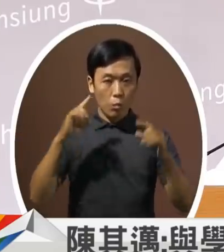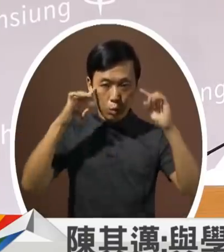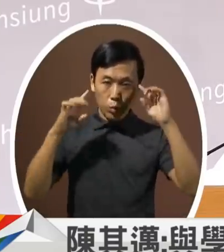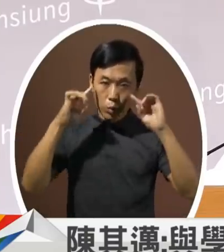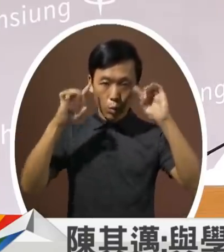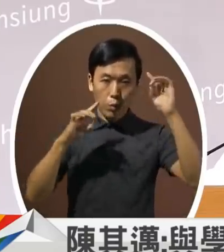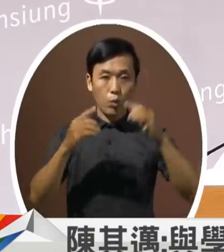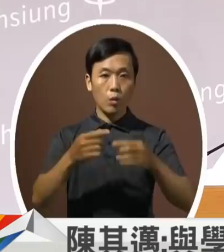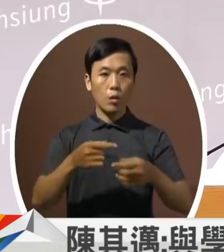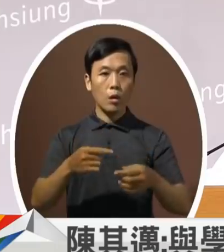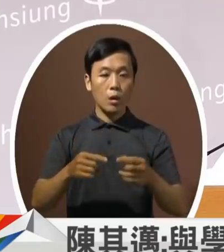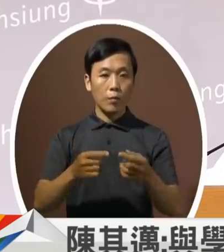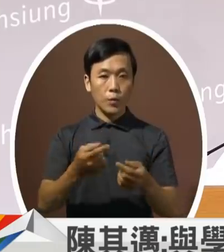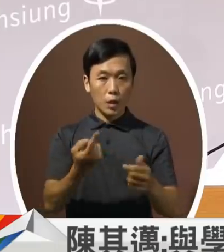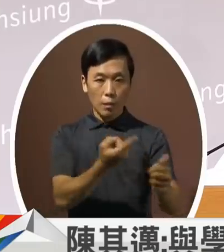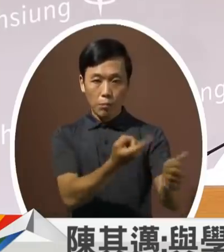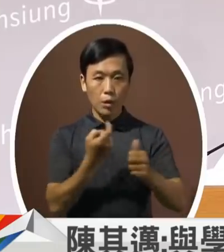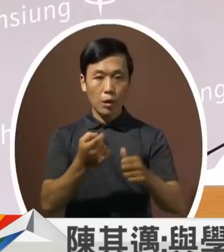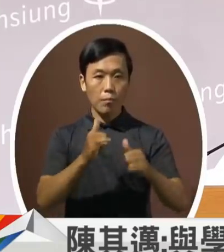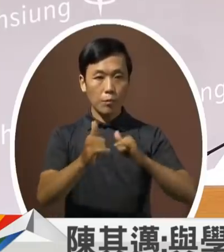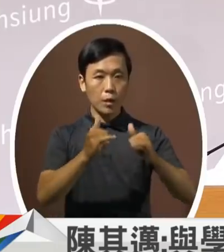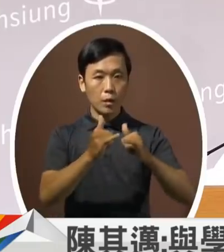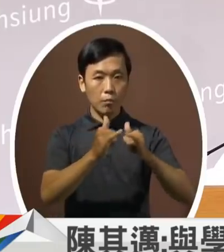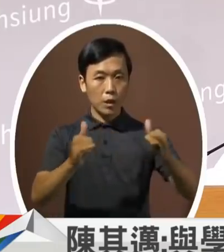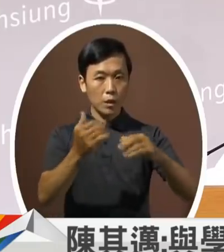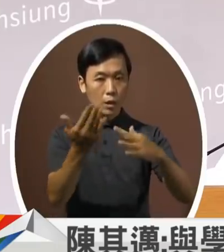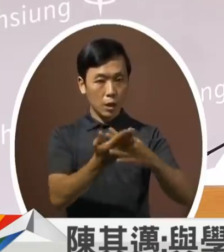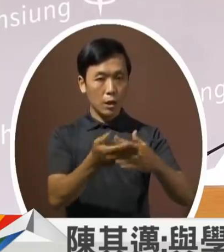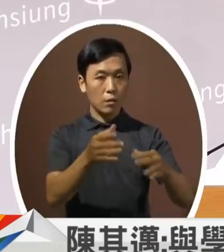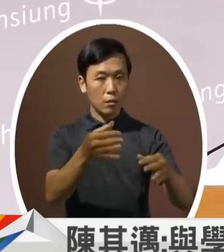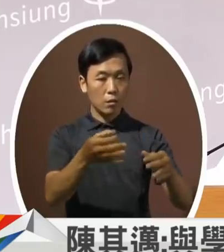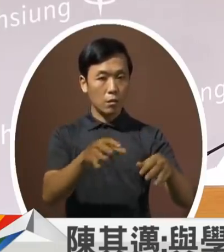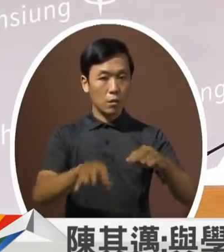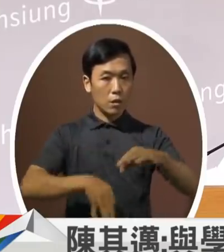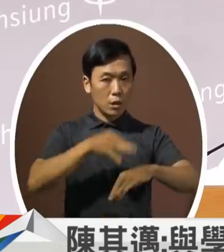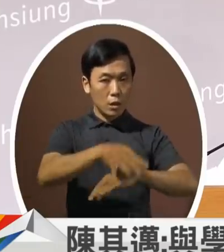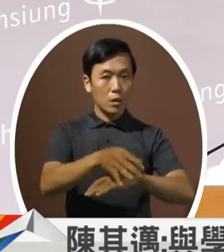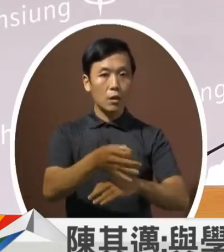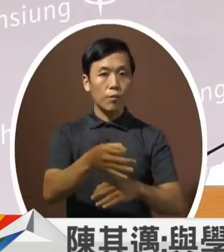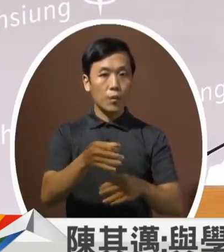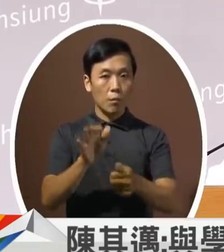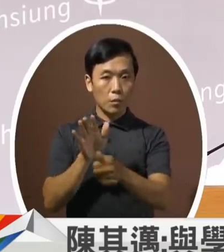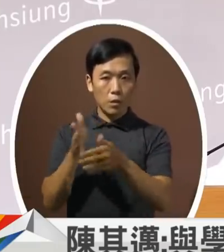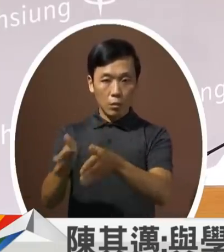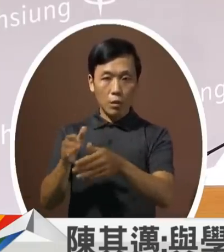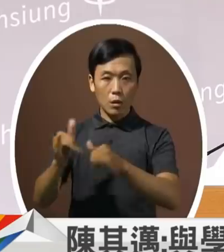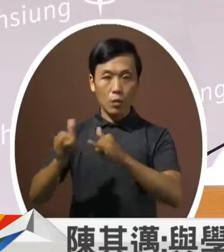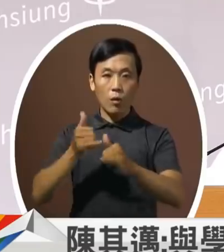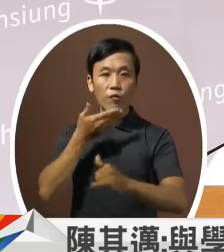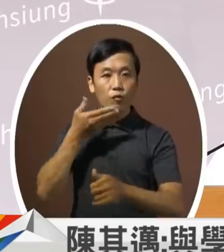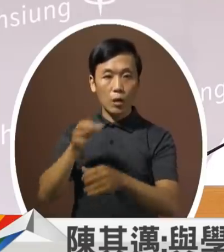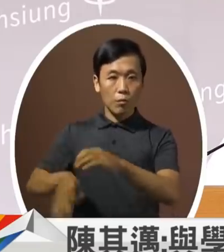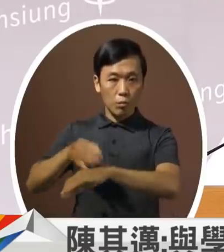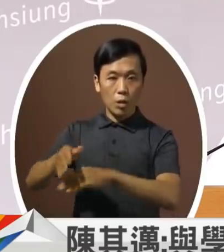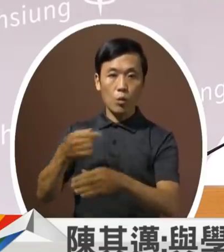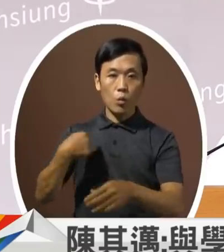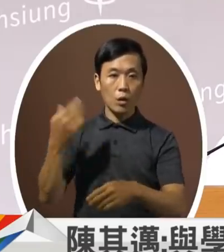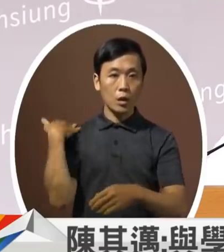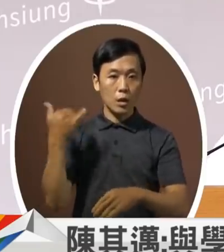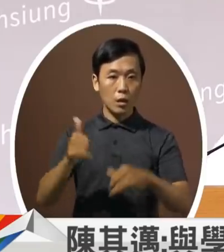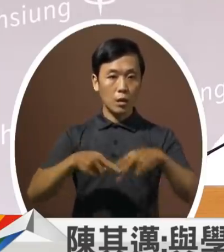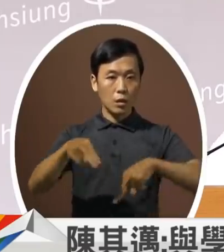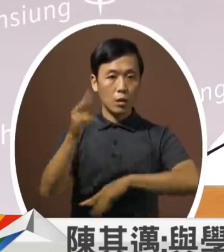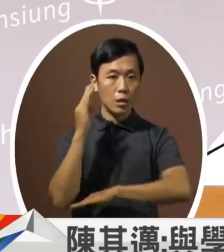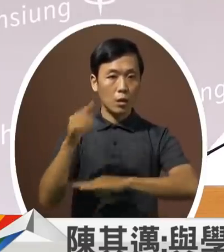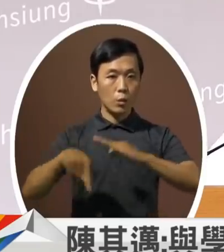手段包括说引进民间的资金来共同投资这些社会福利资源这个也是我过去行政院的时候我们